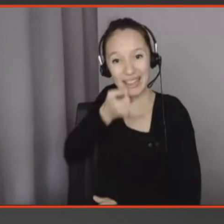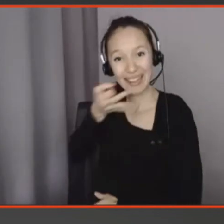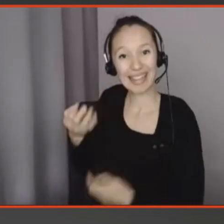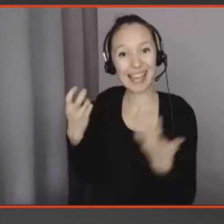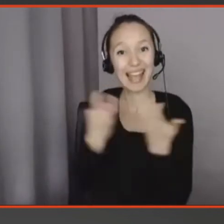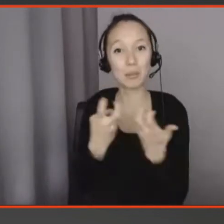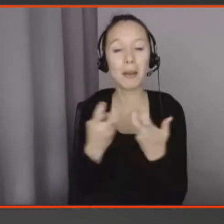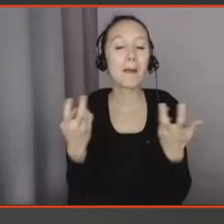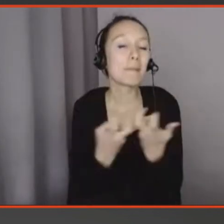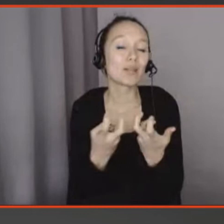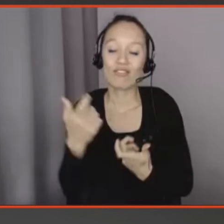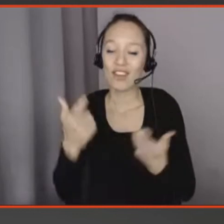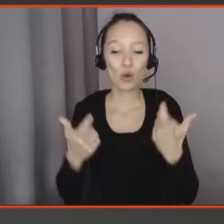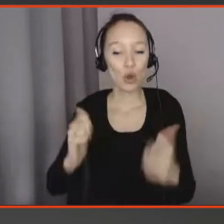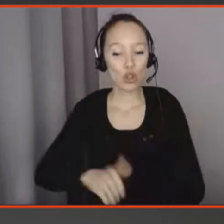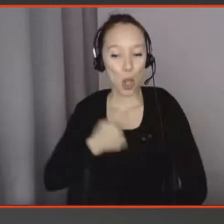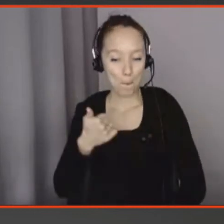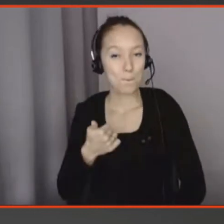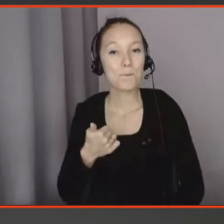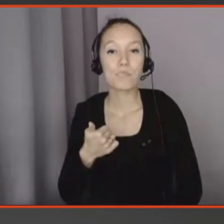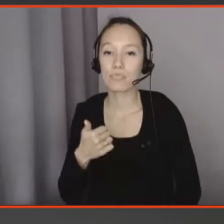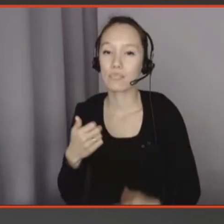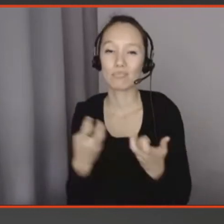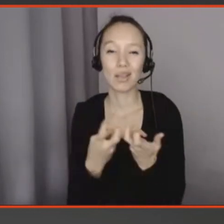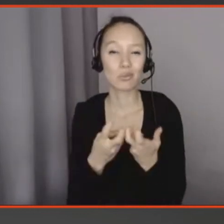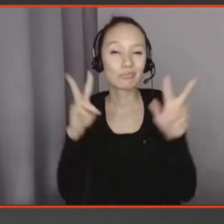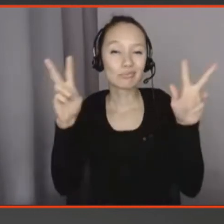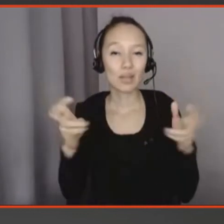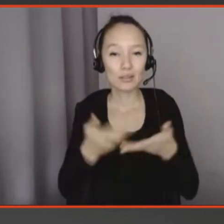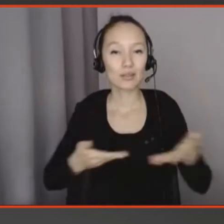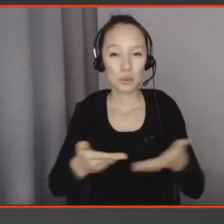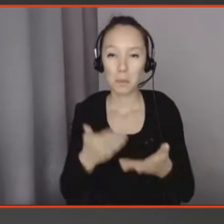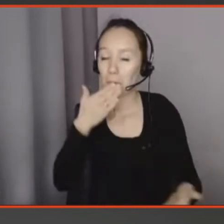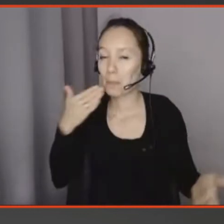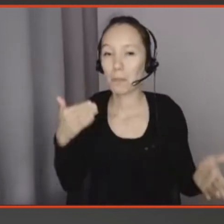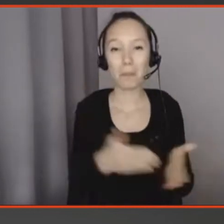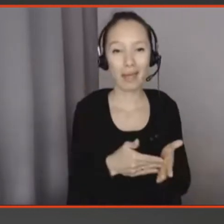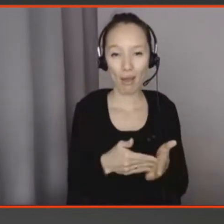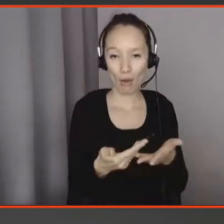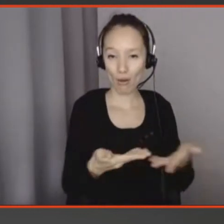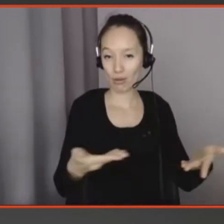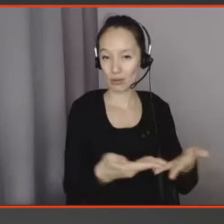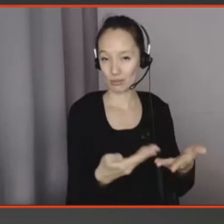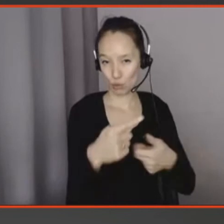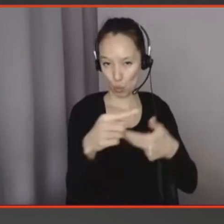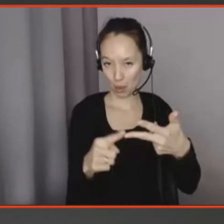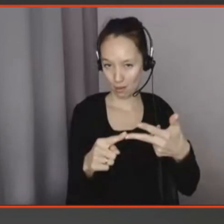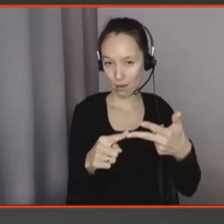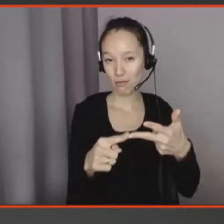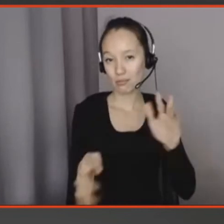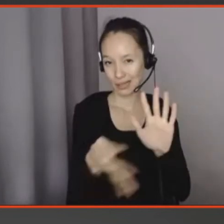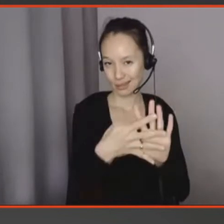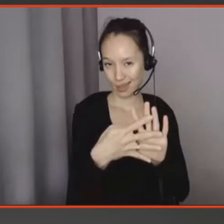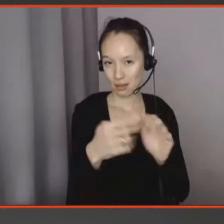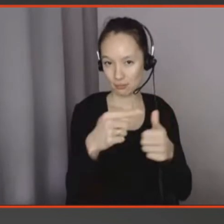expérience optimale des véhicules autonomes, alors qu'est-ce que ce serait l'expérience optimale d'un véhicule autonome ? Je pense qu'il y trois critères. Le premier critère, c'est que ça